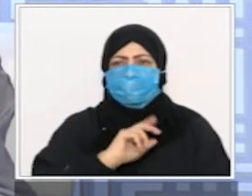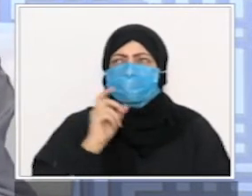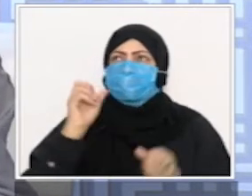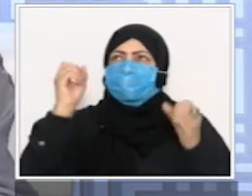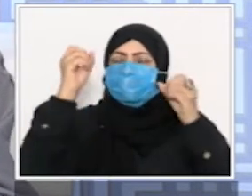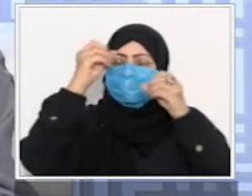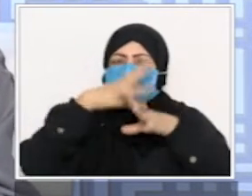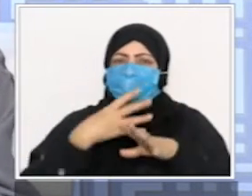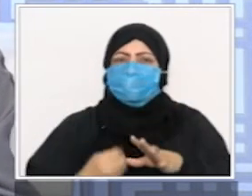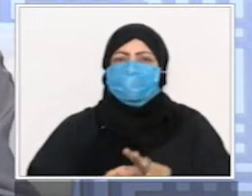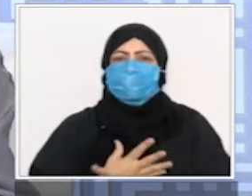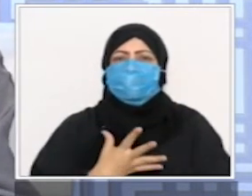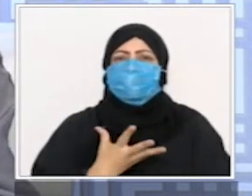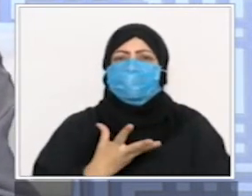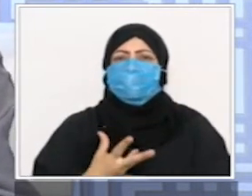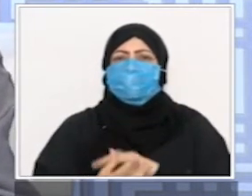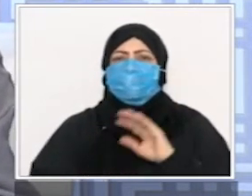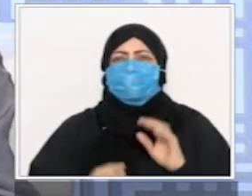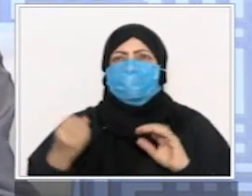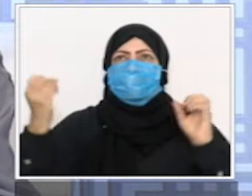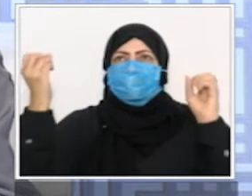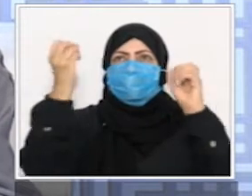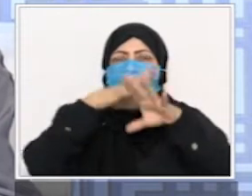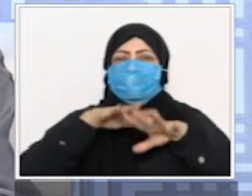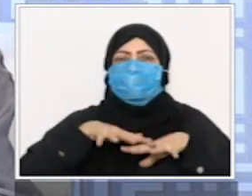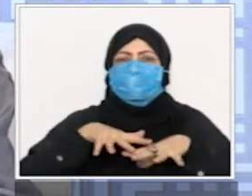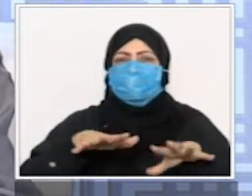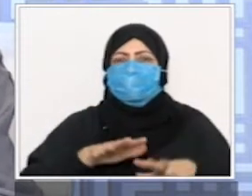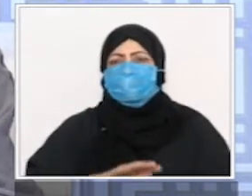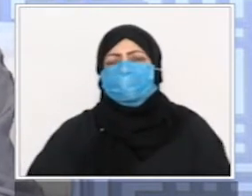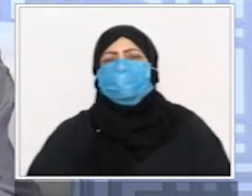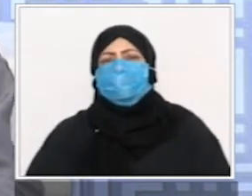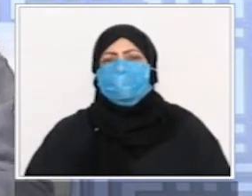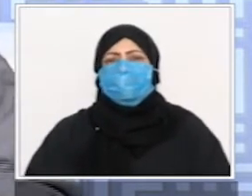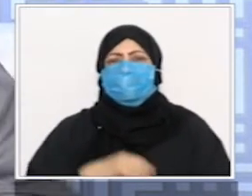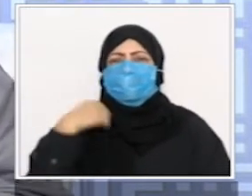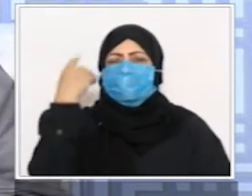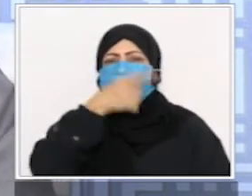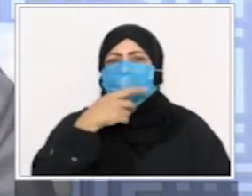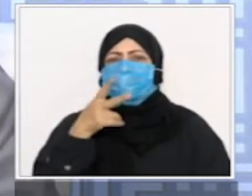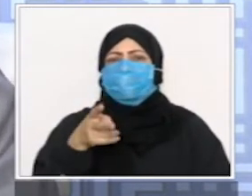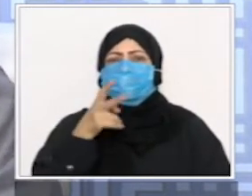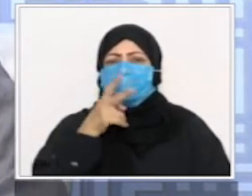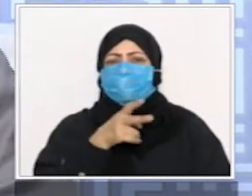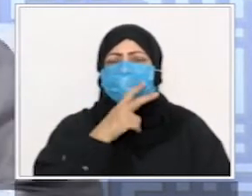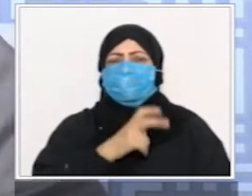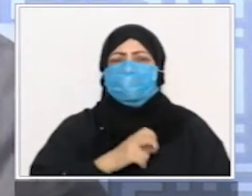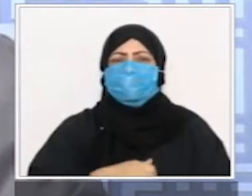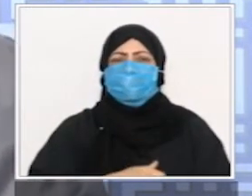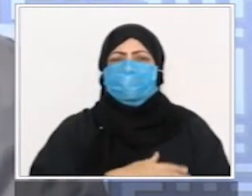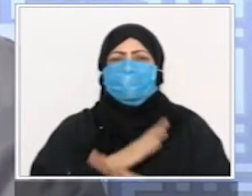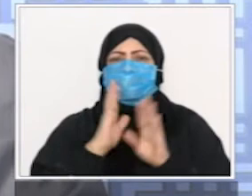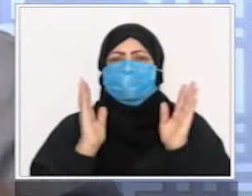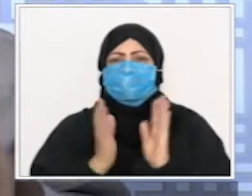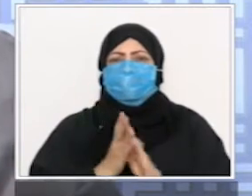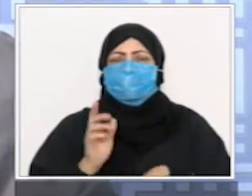منتشر فبتبين الوجوه أصبح الوقت الاختياري بتاع الصبح انتهى ودخلنا في الوقت